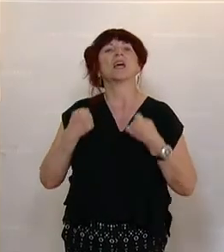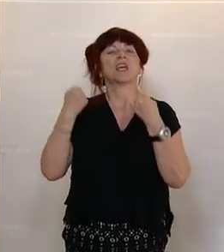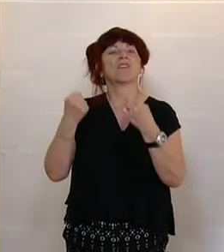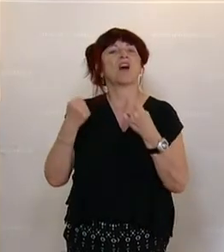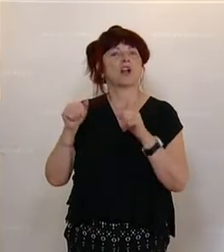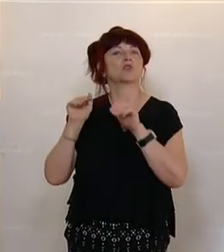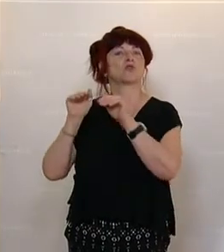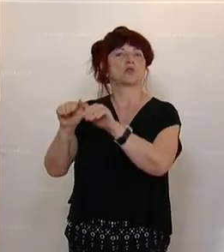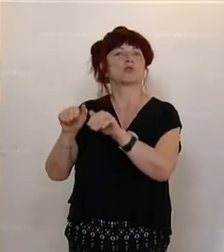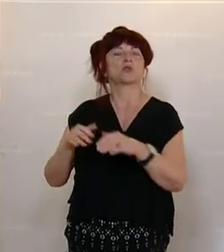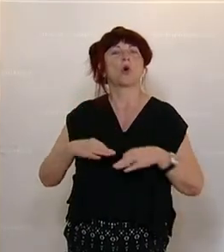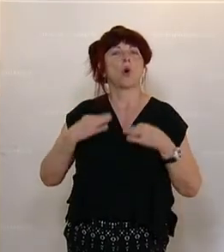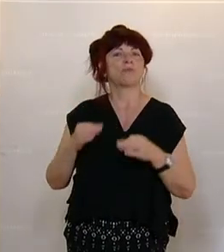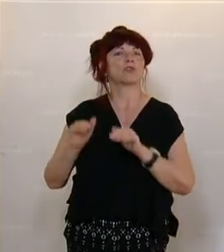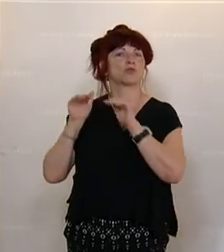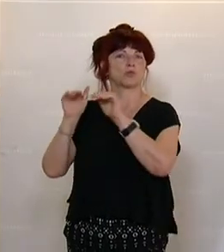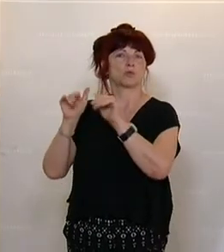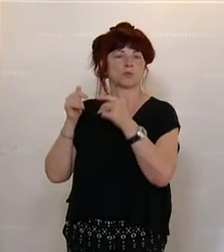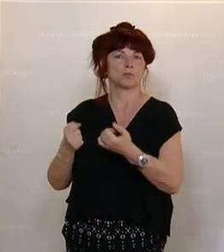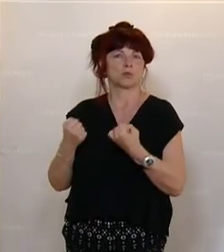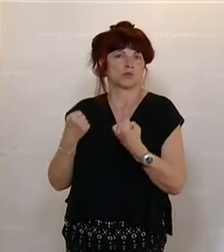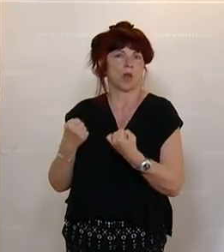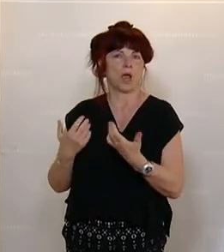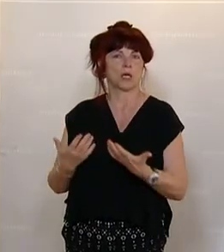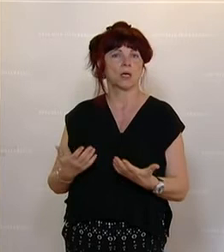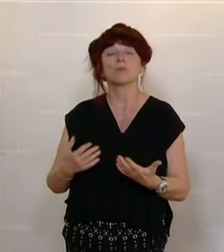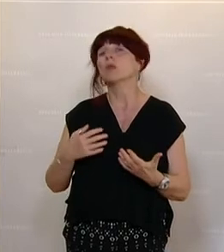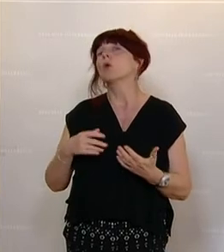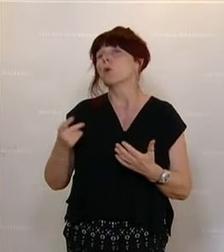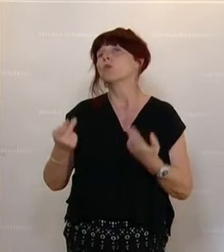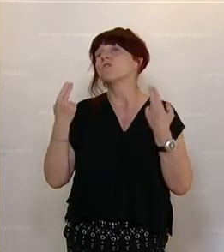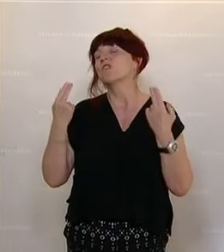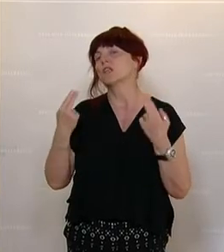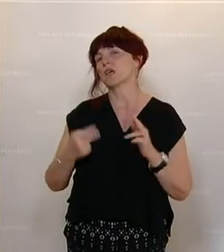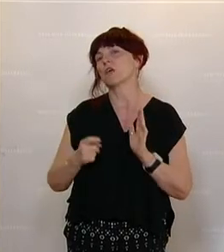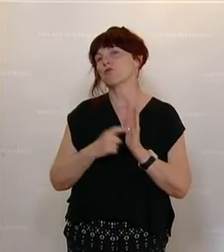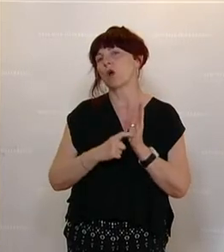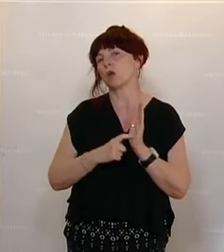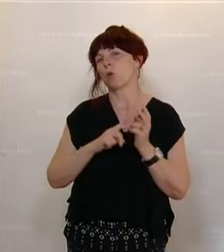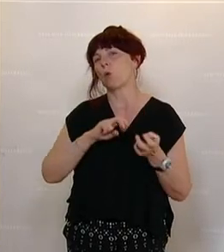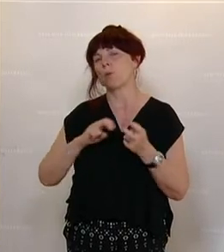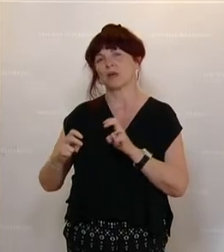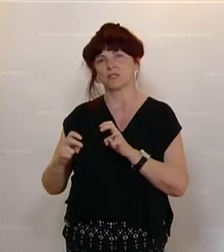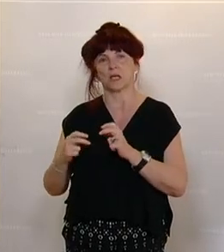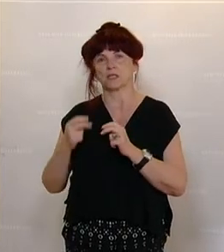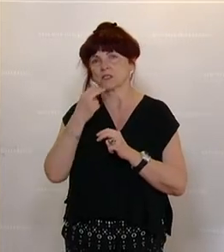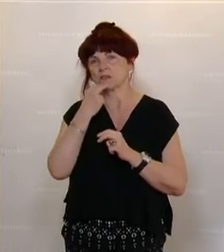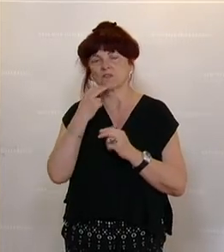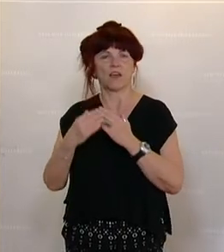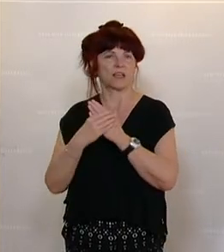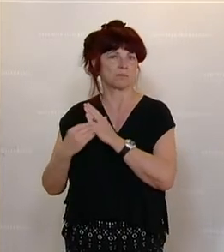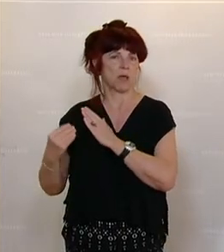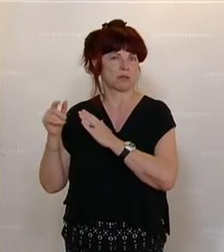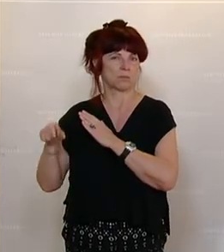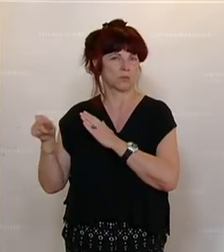Opferschutz auch weiter. Und wir setzen eine wirklich zentrale Forderung von Expertinnen und Experten um. Und ich weiß, die Stärkung des Gewaltschutzes, das ist unser